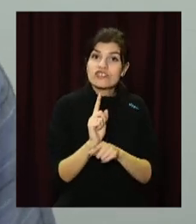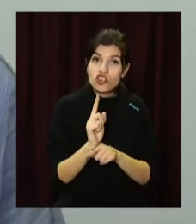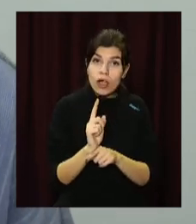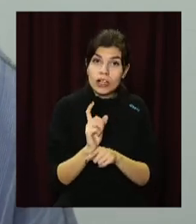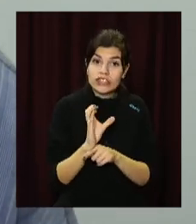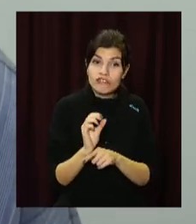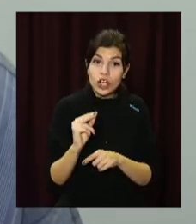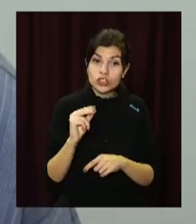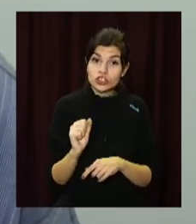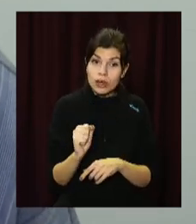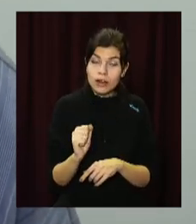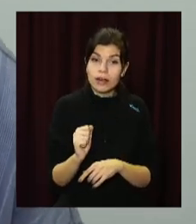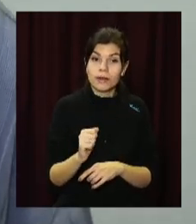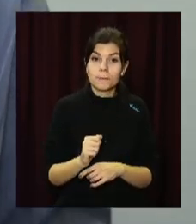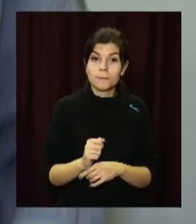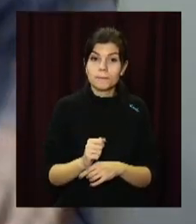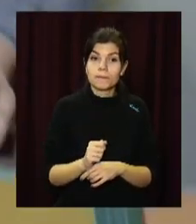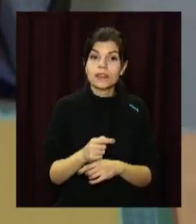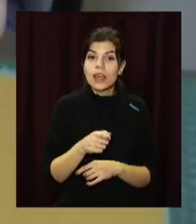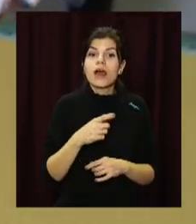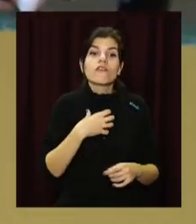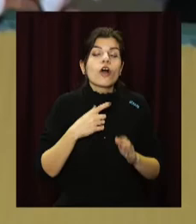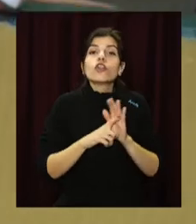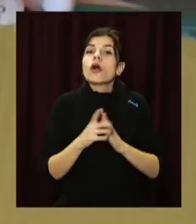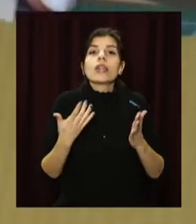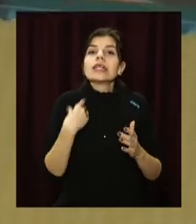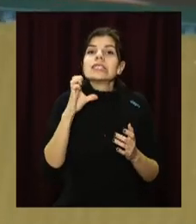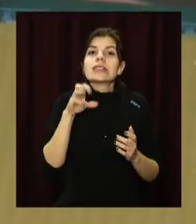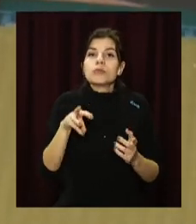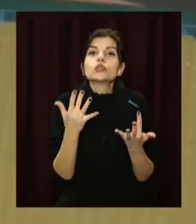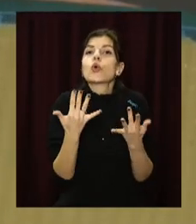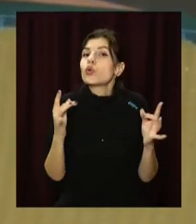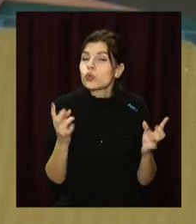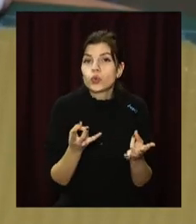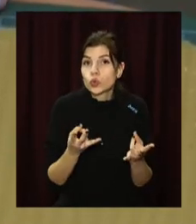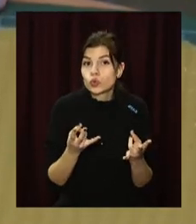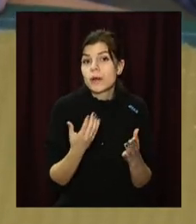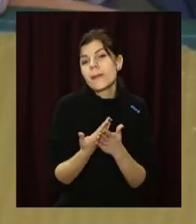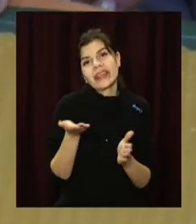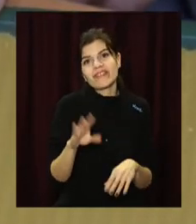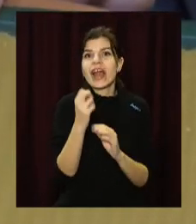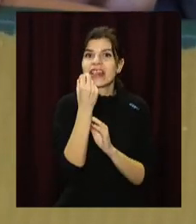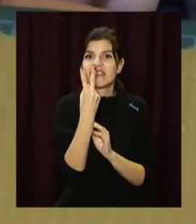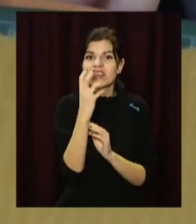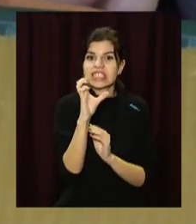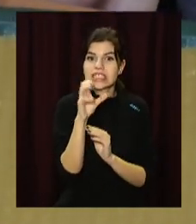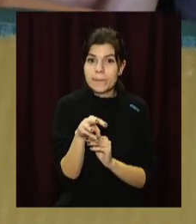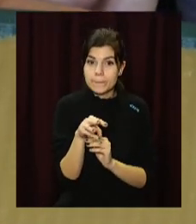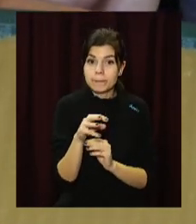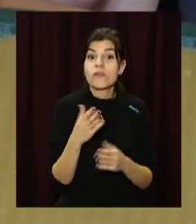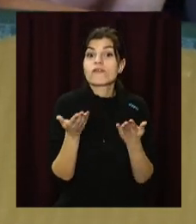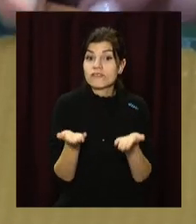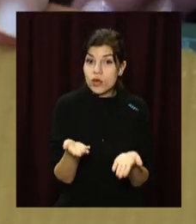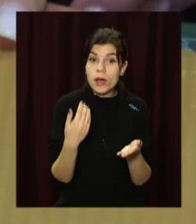відмірювання, скільки сантиметрів нам потрібно. Давайте ми візьмемо вами 12 сантиметрів. От ми